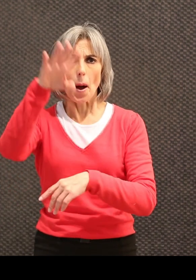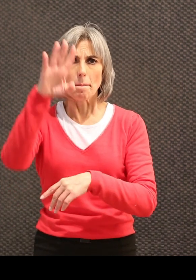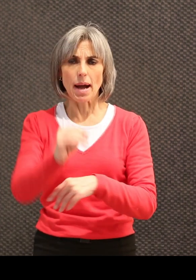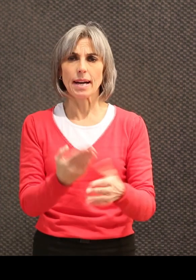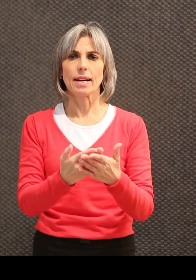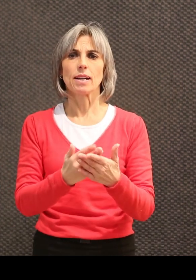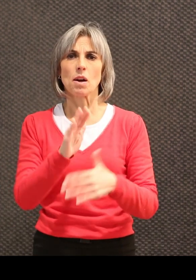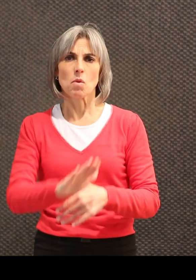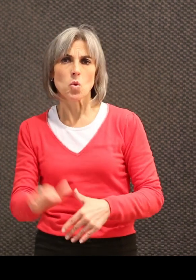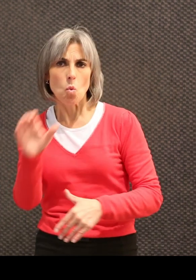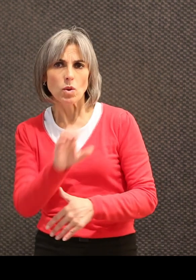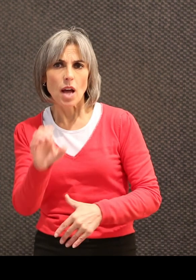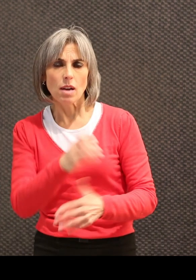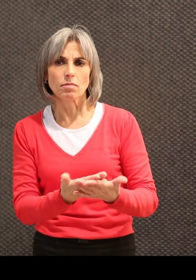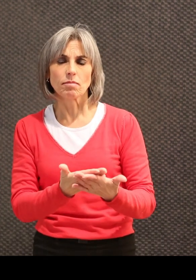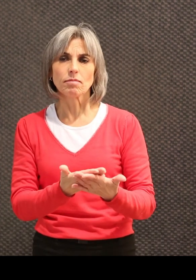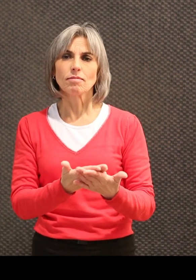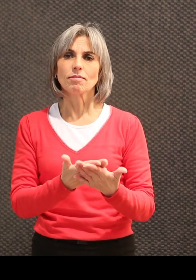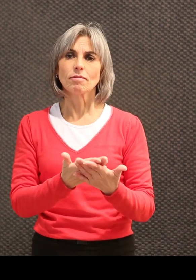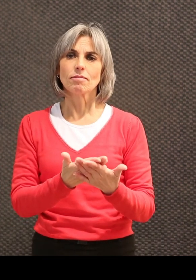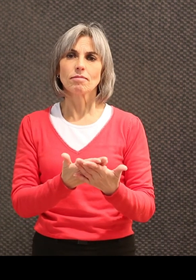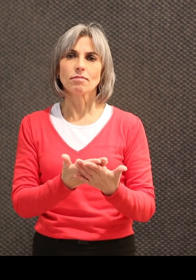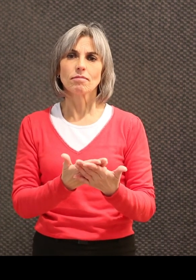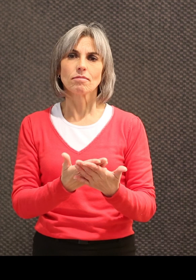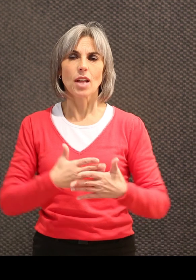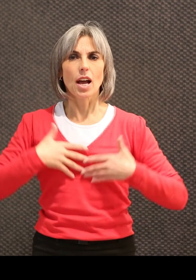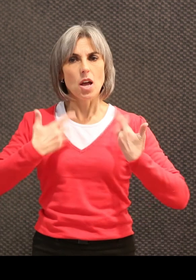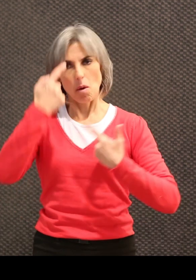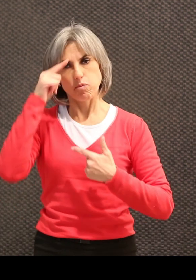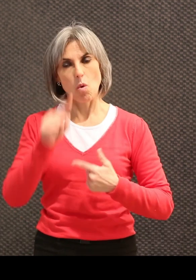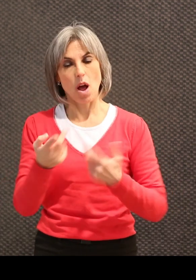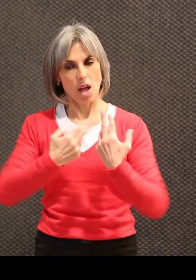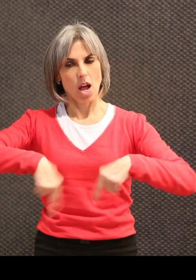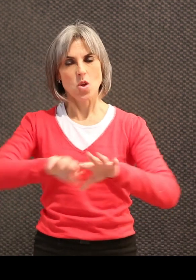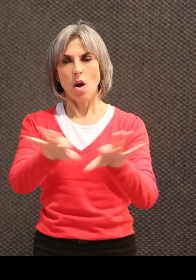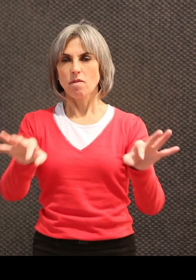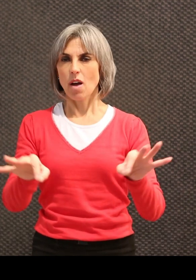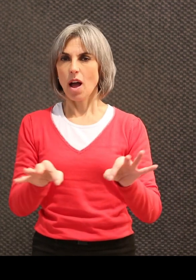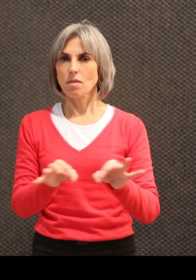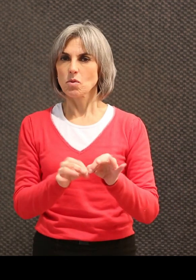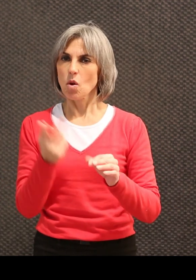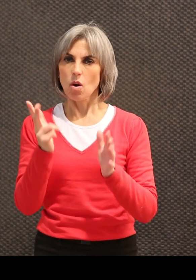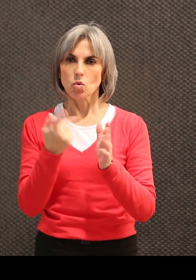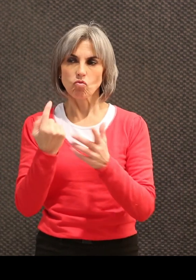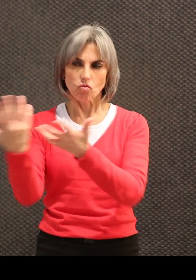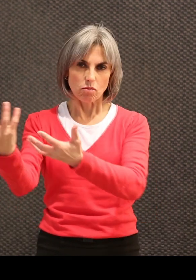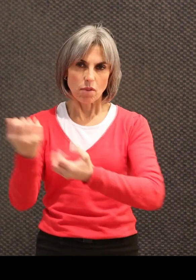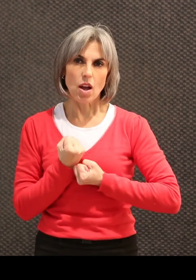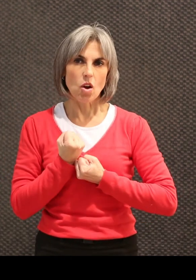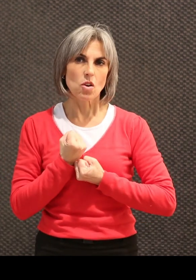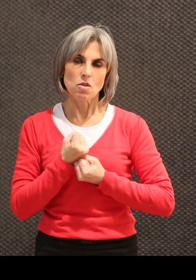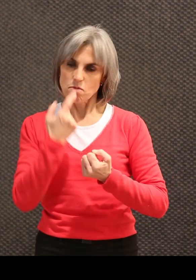à nos petits-cousins. Parce que ça lui a toujours tenu à cœur. Et aux réunions de famille, on essaie toujours de venir la chercher pour